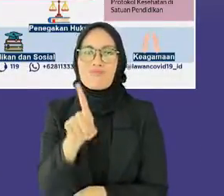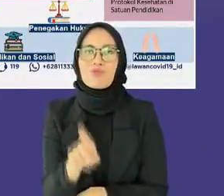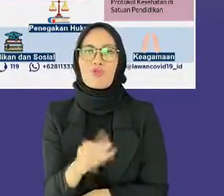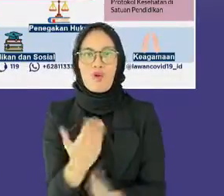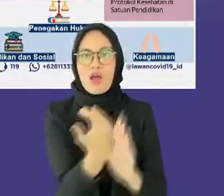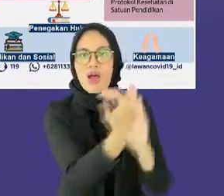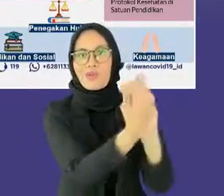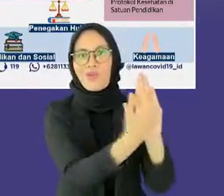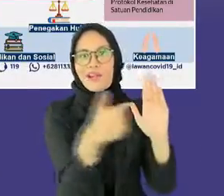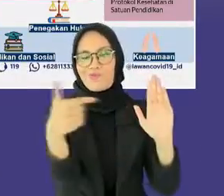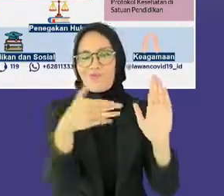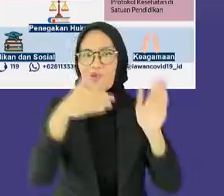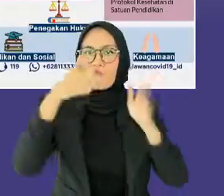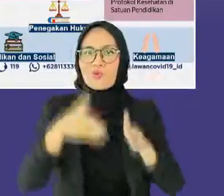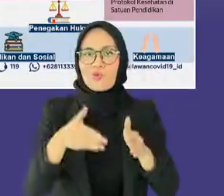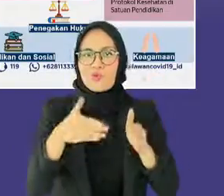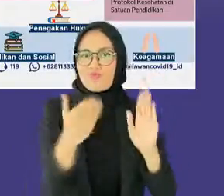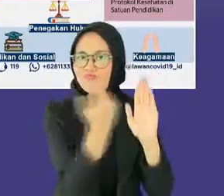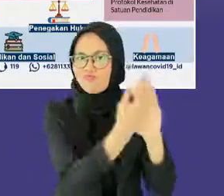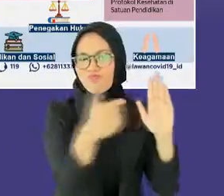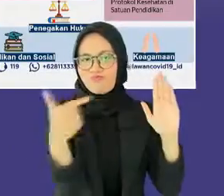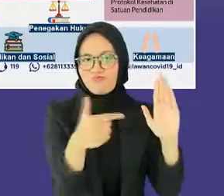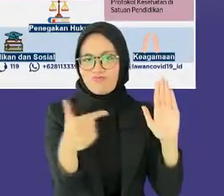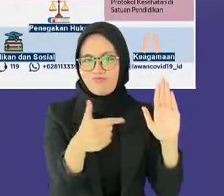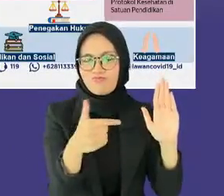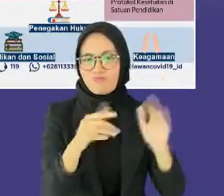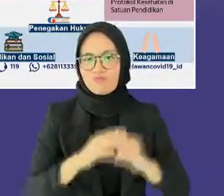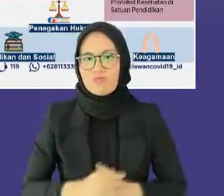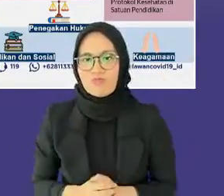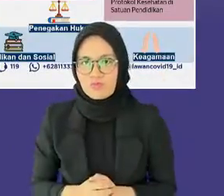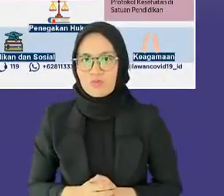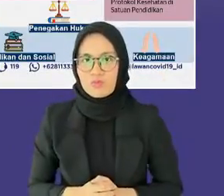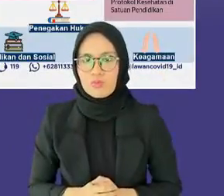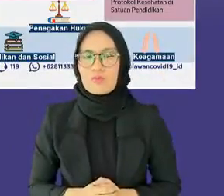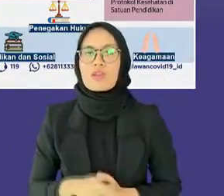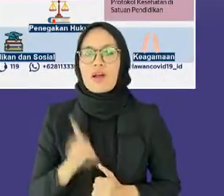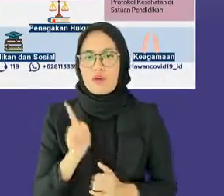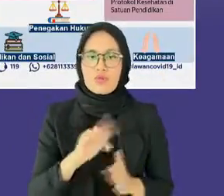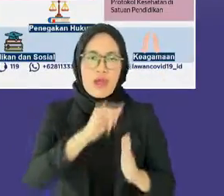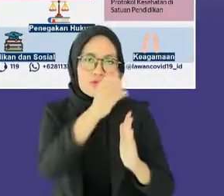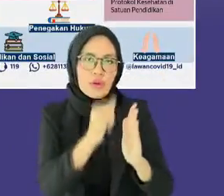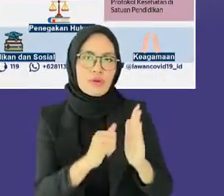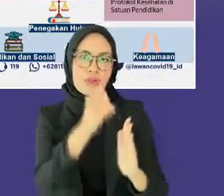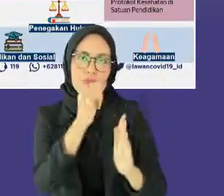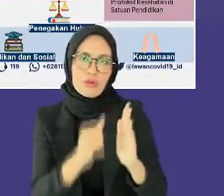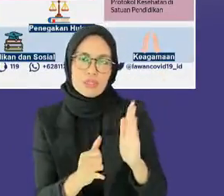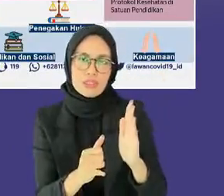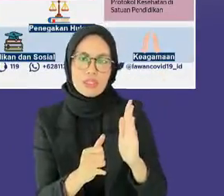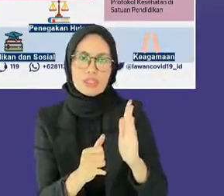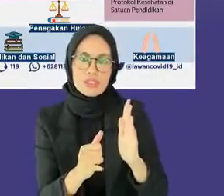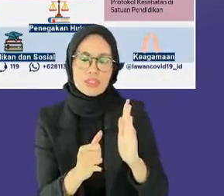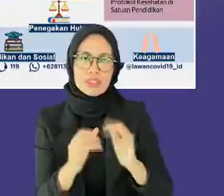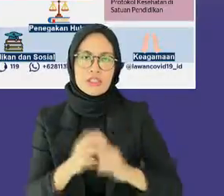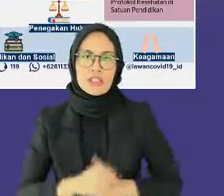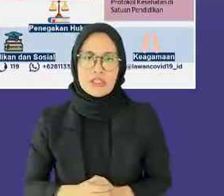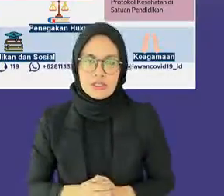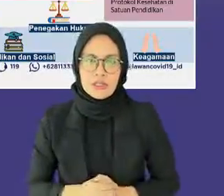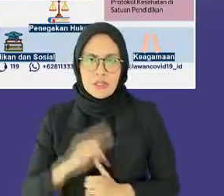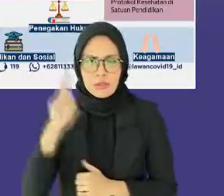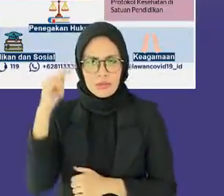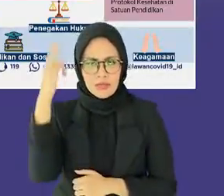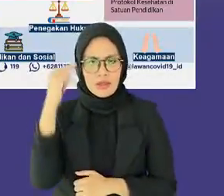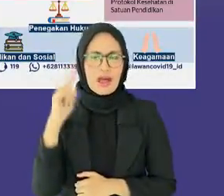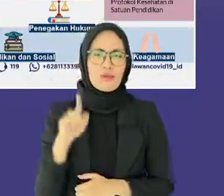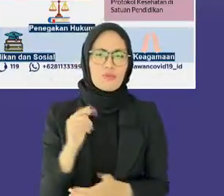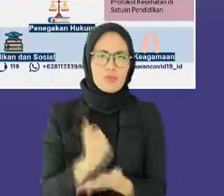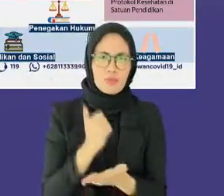yang dijadikan perdoman. Dan dinamika pembaharuan secara berkala adalah cerminan pemerintah untuk senantiasa